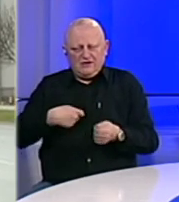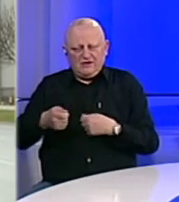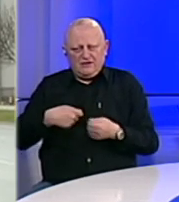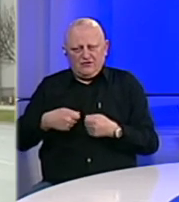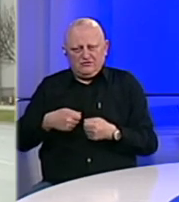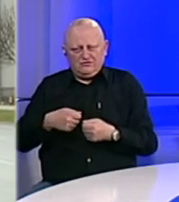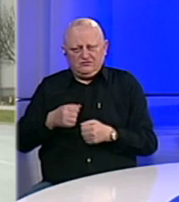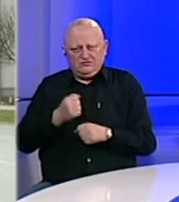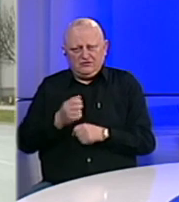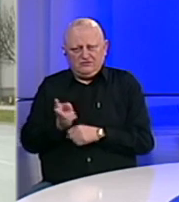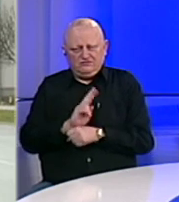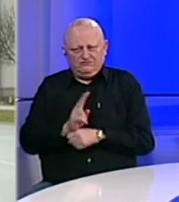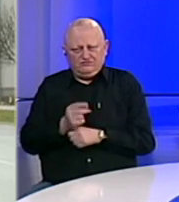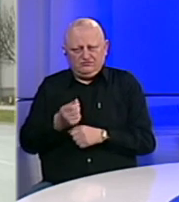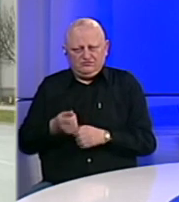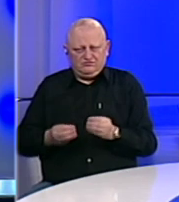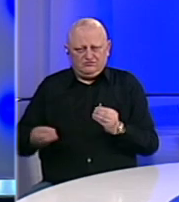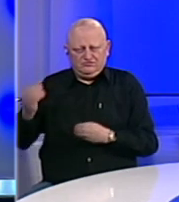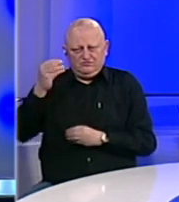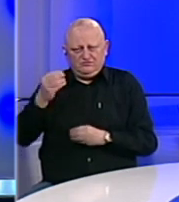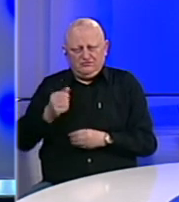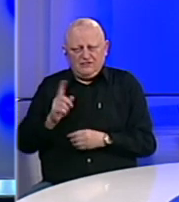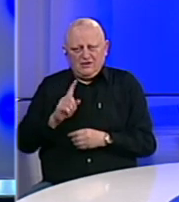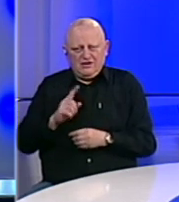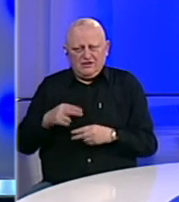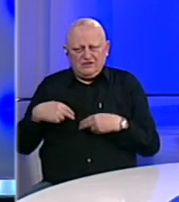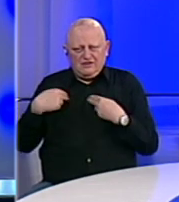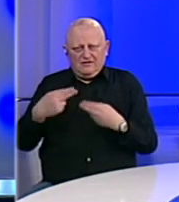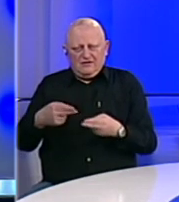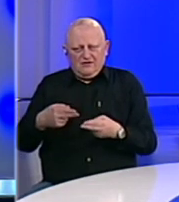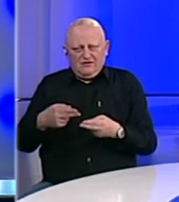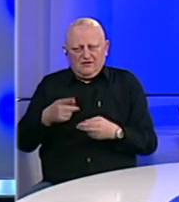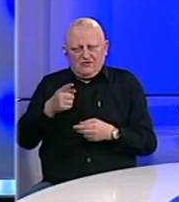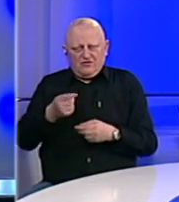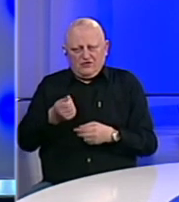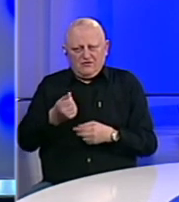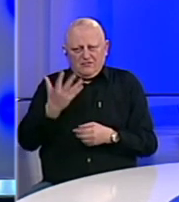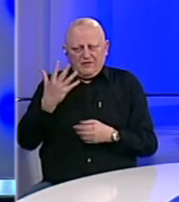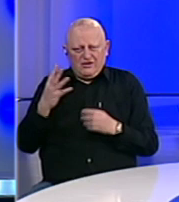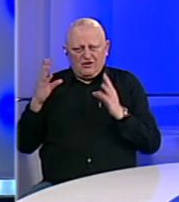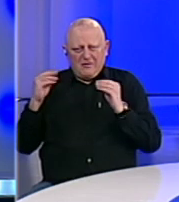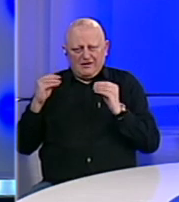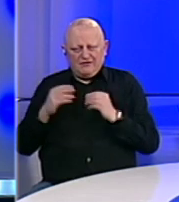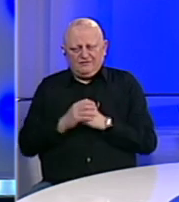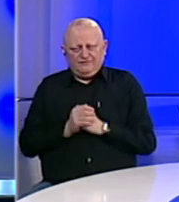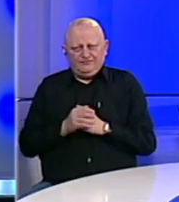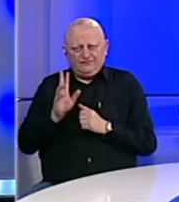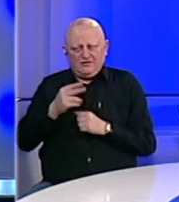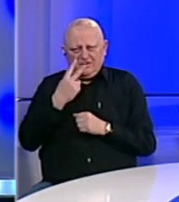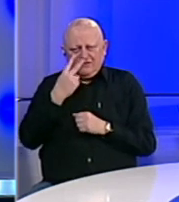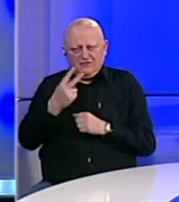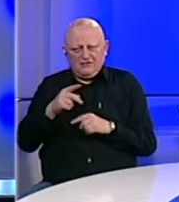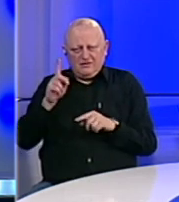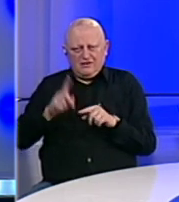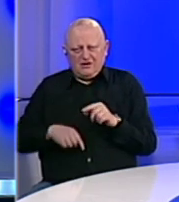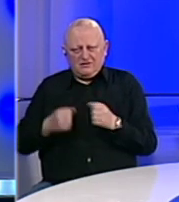izvršili neosnovano povećanje cijena, odnosno nisu ih vratili na onaj iznos od 5. marta, imajući u vidu da su